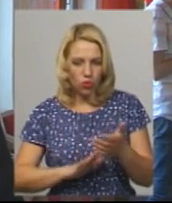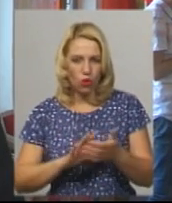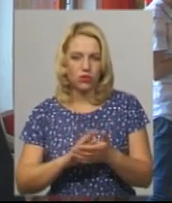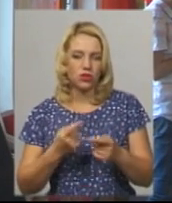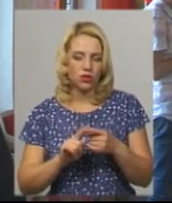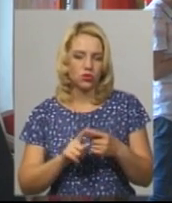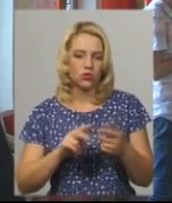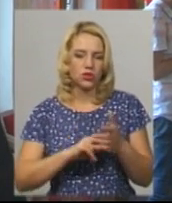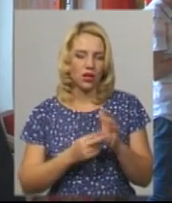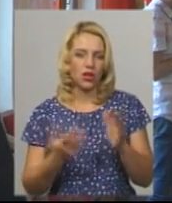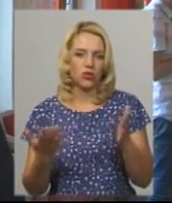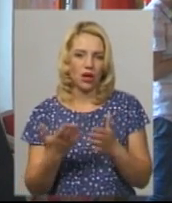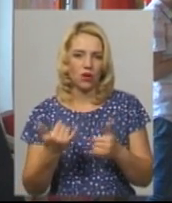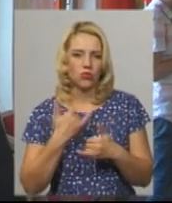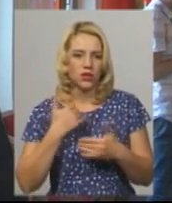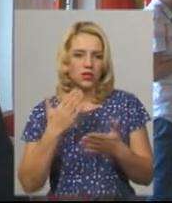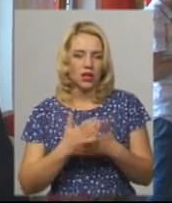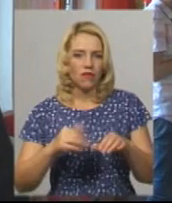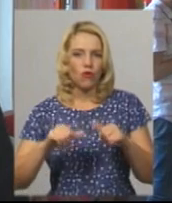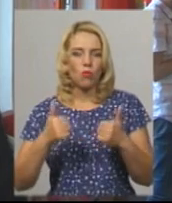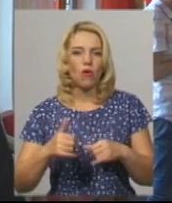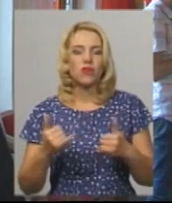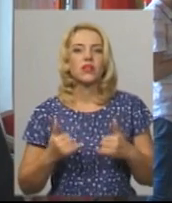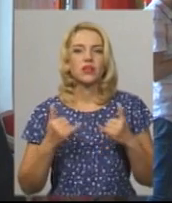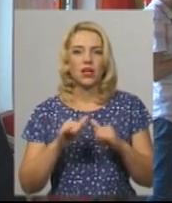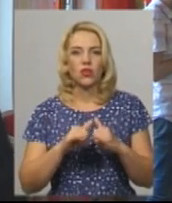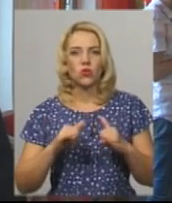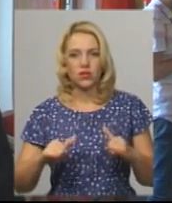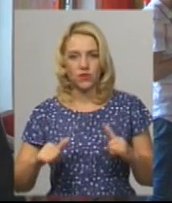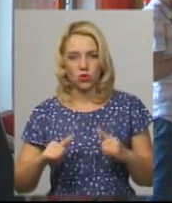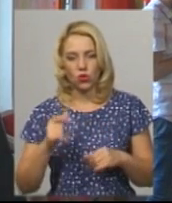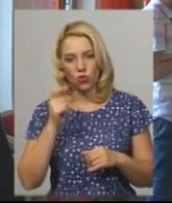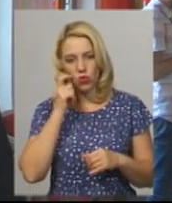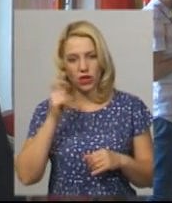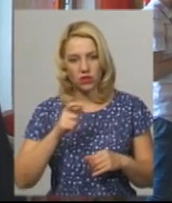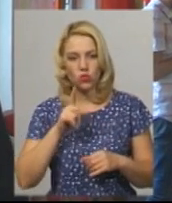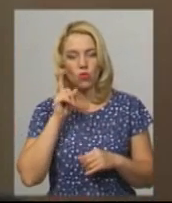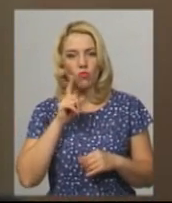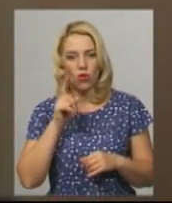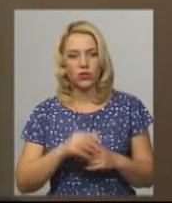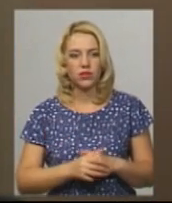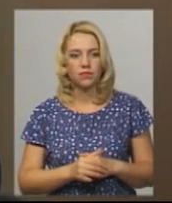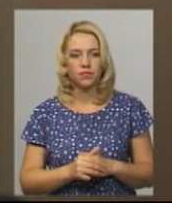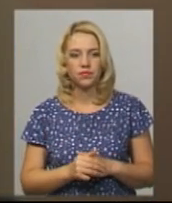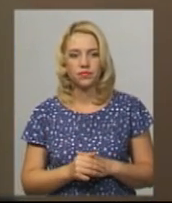стратегію, яка в нас є формована для розвитку української молоді діаспори.